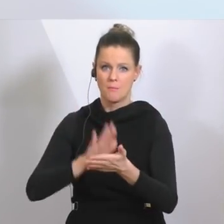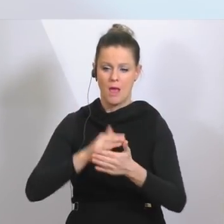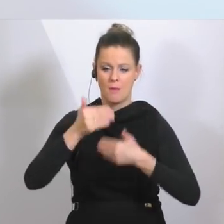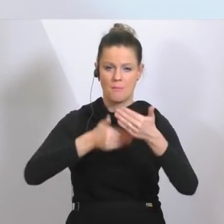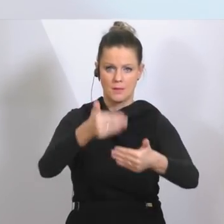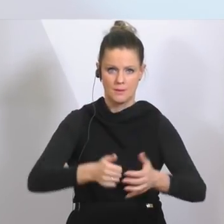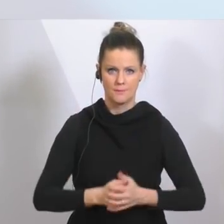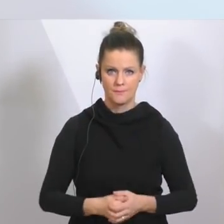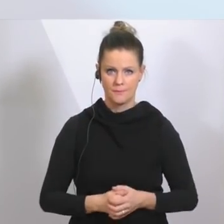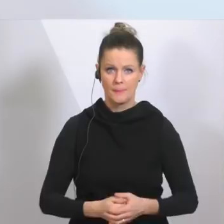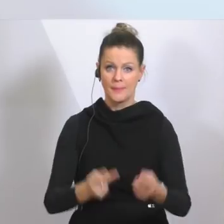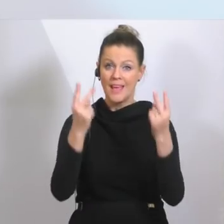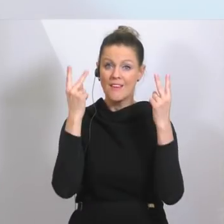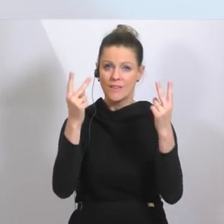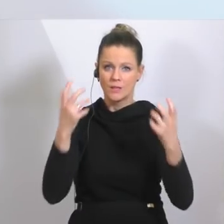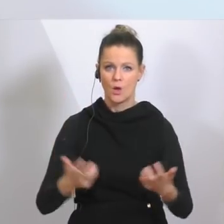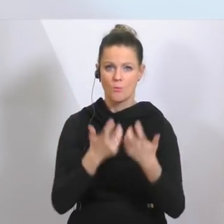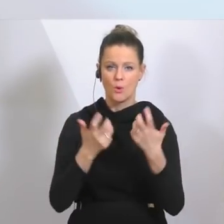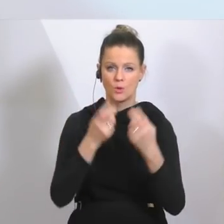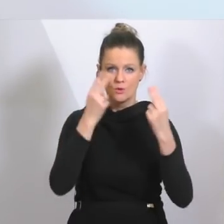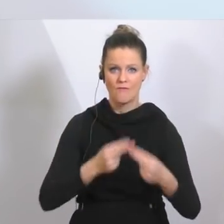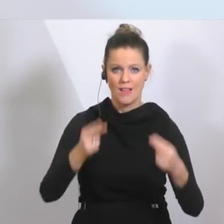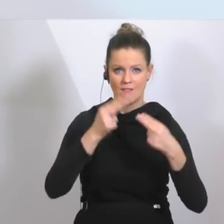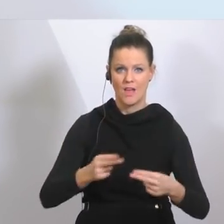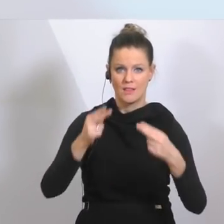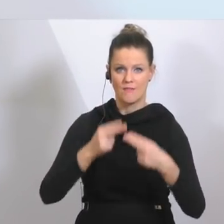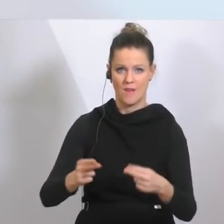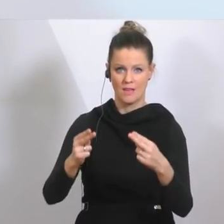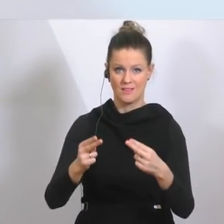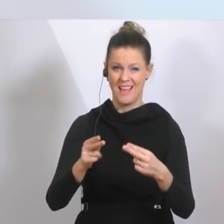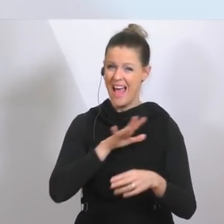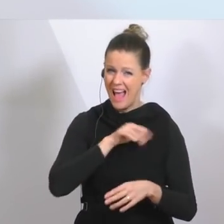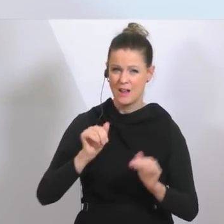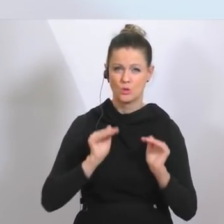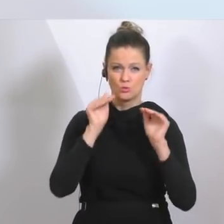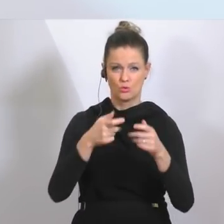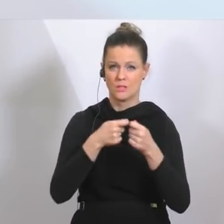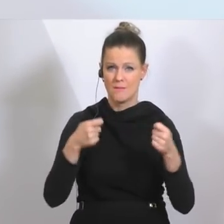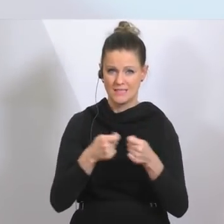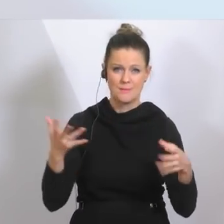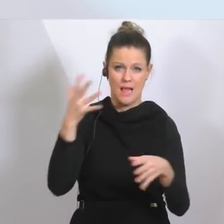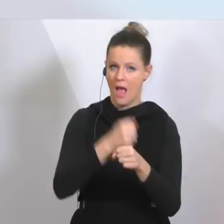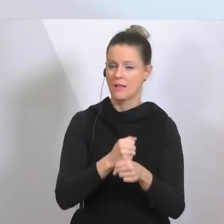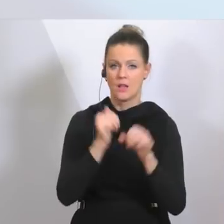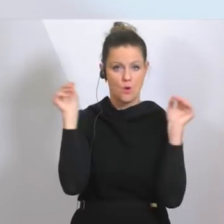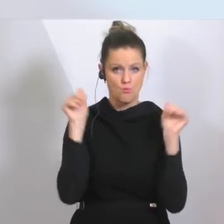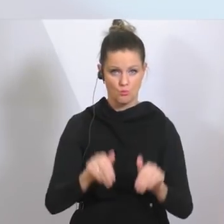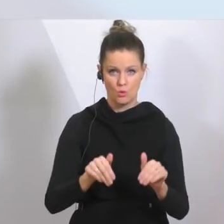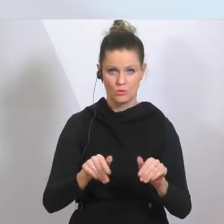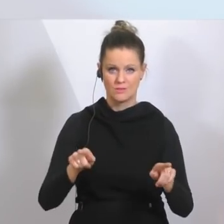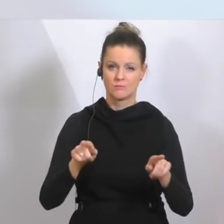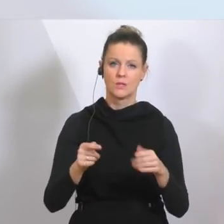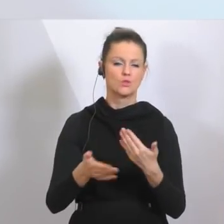wichtig, dass die Produktion weitergeht und dass sie unter Einhaltung aller Schutzmaßnahmen, unter den Maßnahmen der